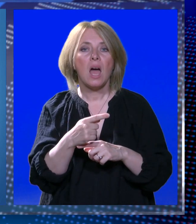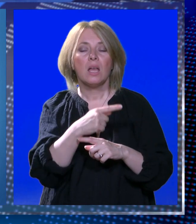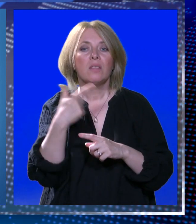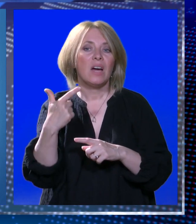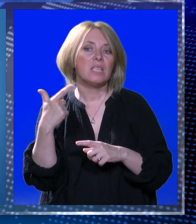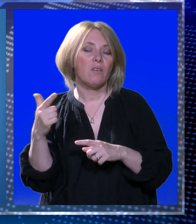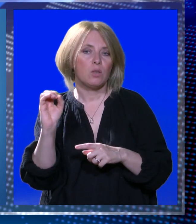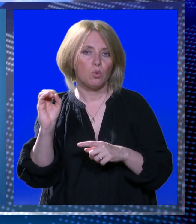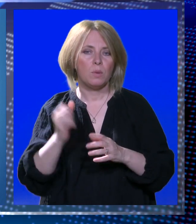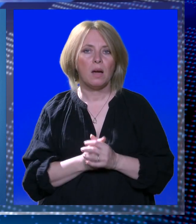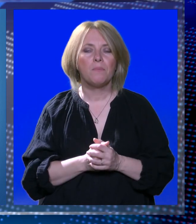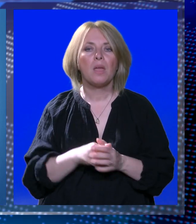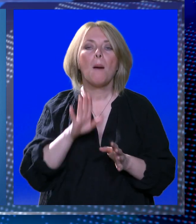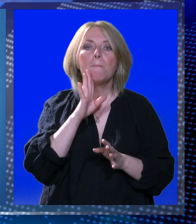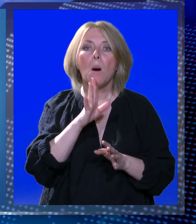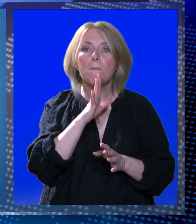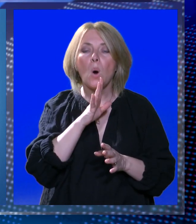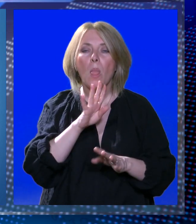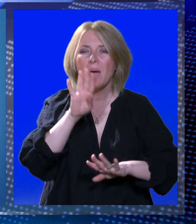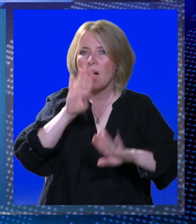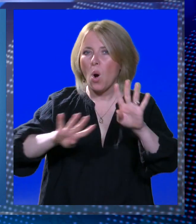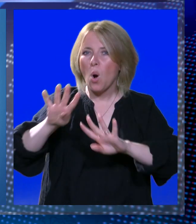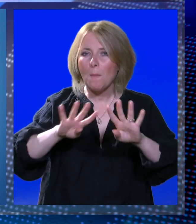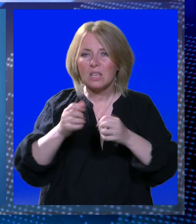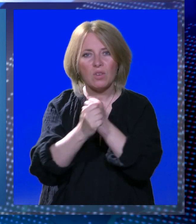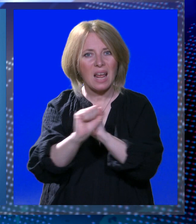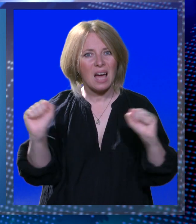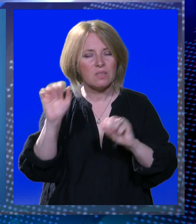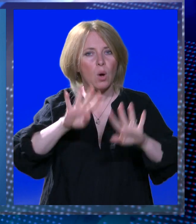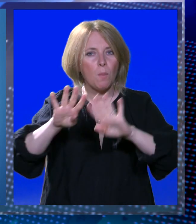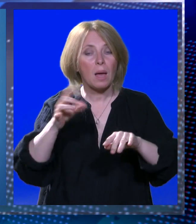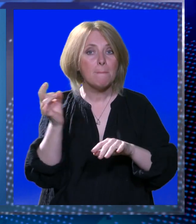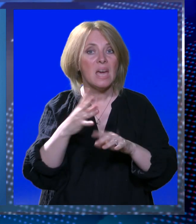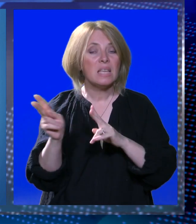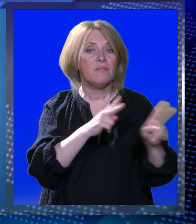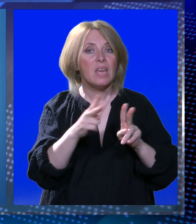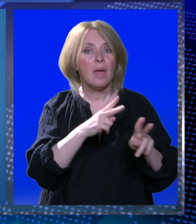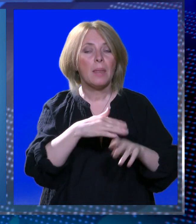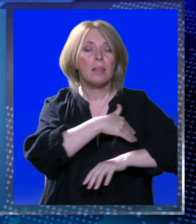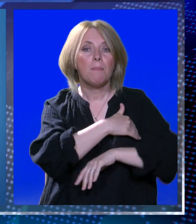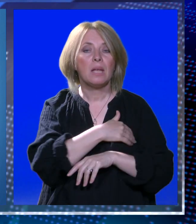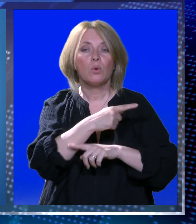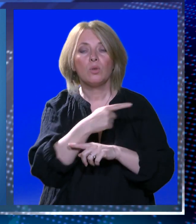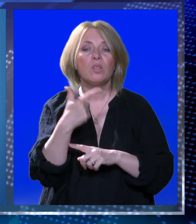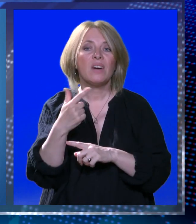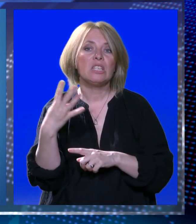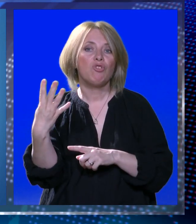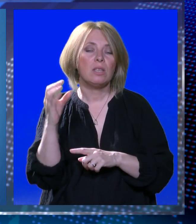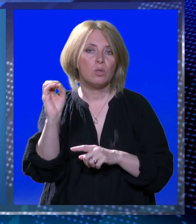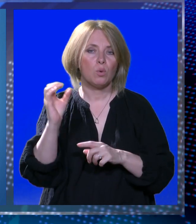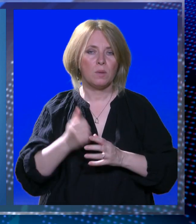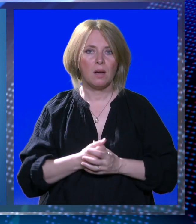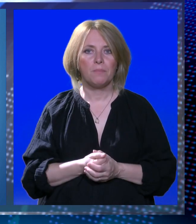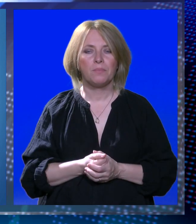22 C. Poslje podne oblačno s povećan razvoj oblaka, ali bez vjetra. Temperatura do 24